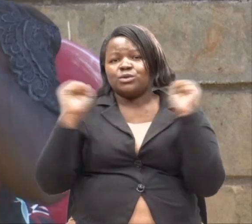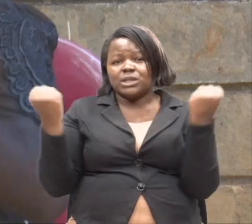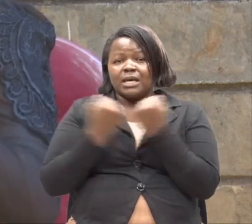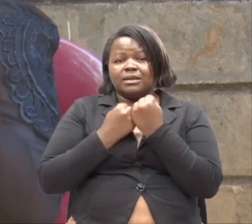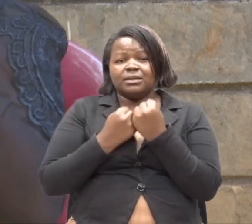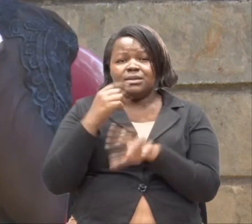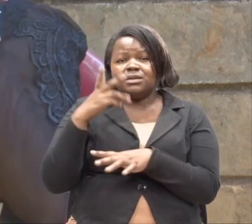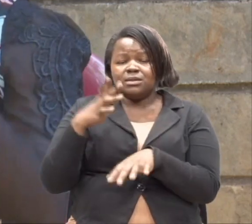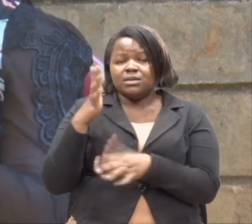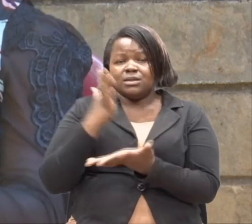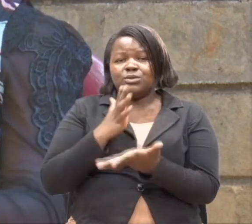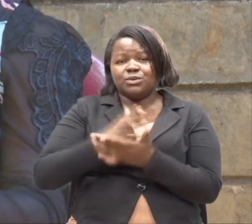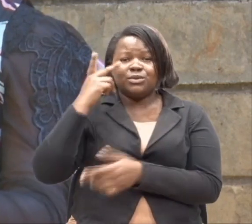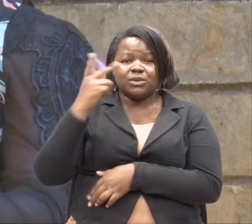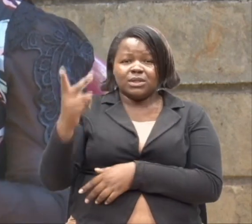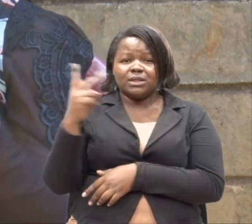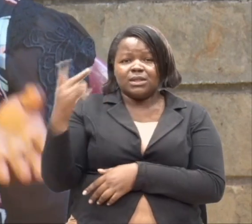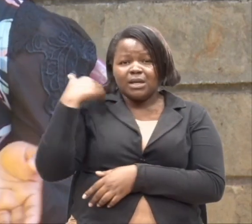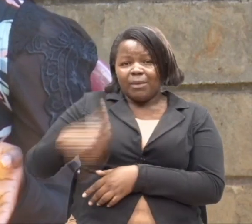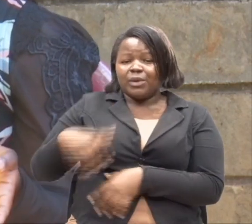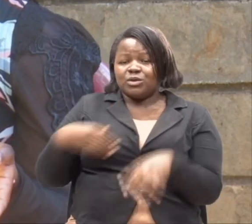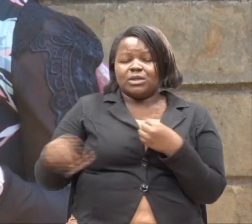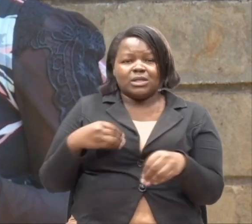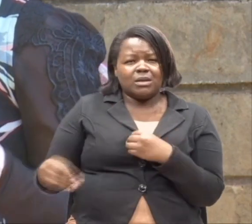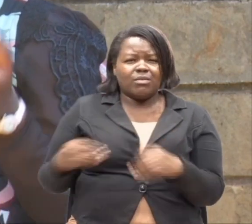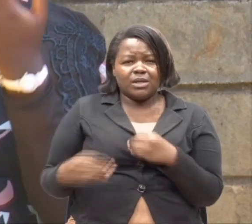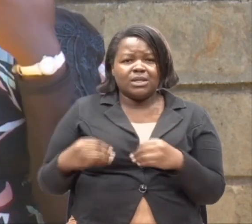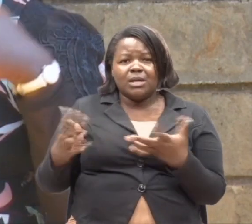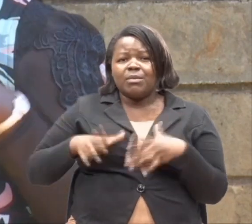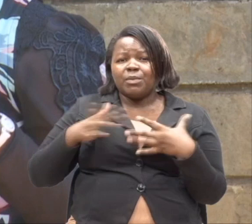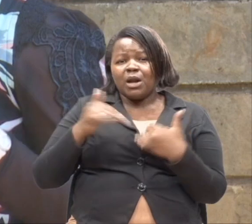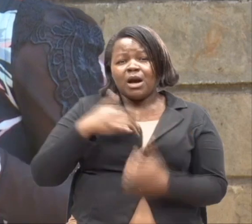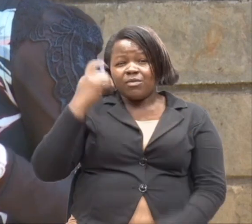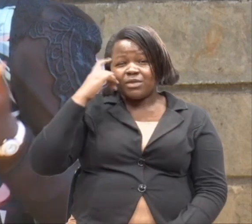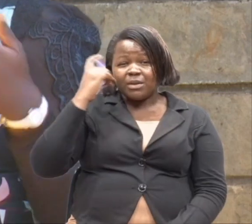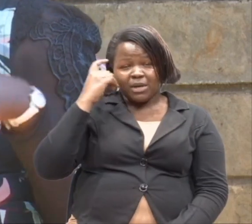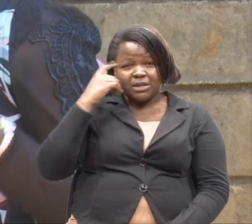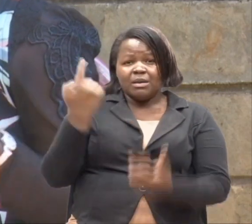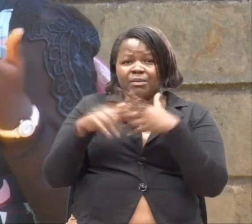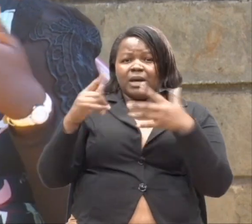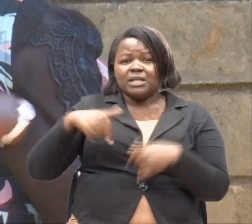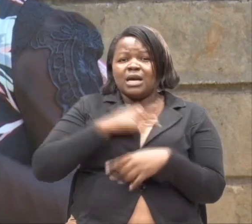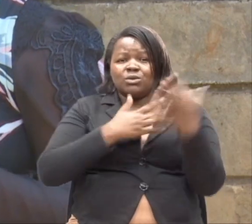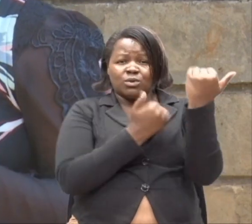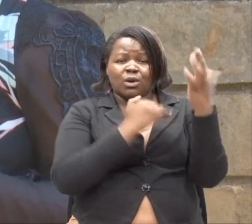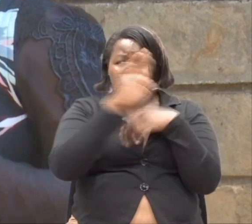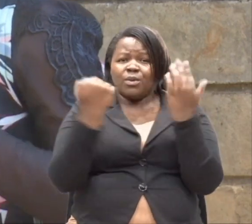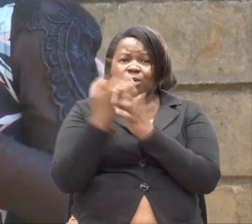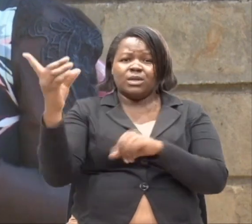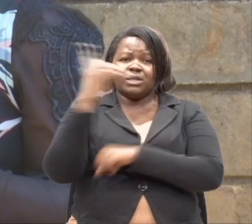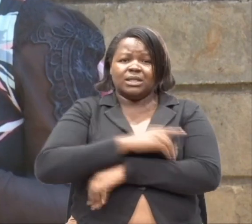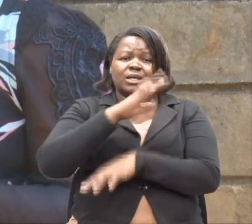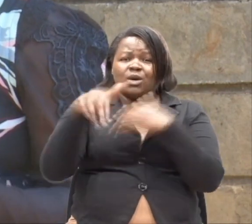mawaze wakua mtu mwela. Mlemavu hafai. Nona. Watu badu wanaale mawaze. Lakini tunatumaini kwa kila siku